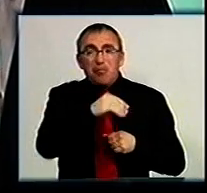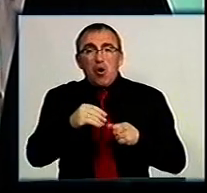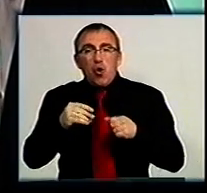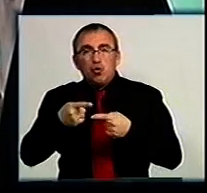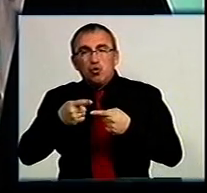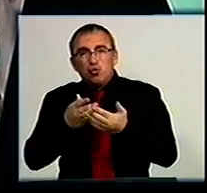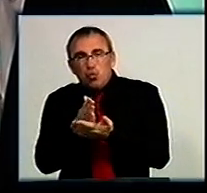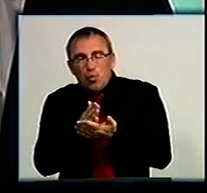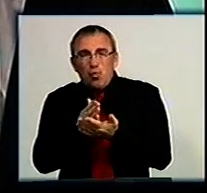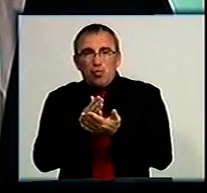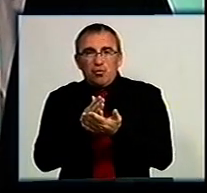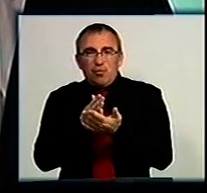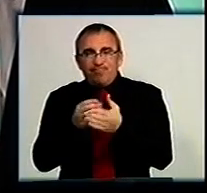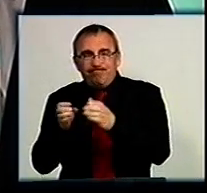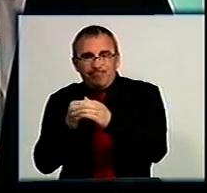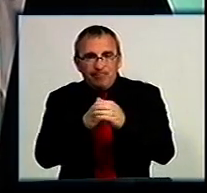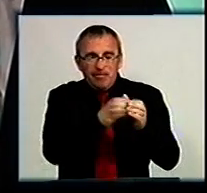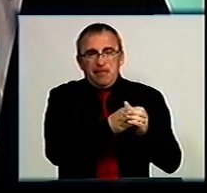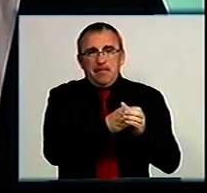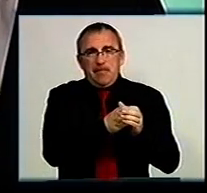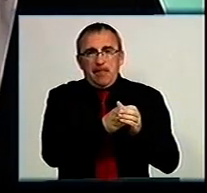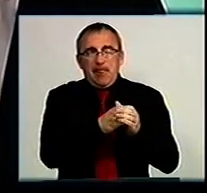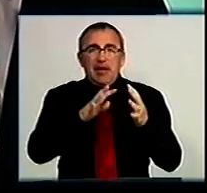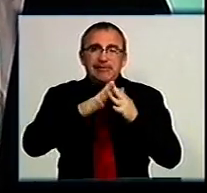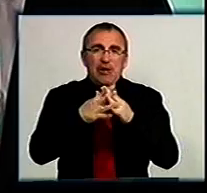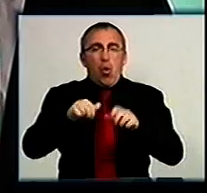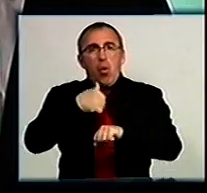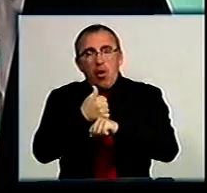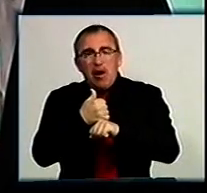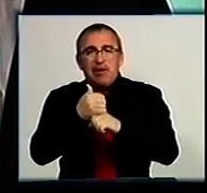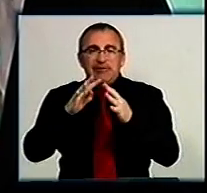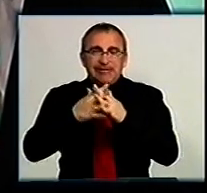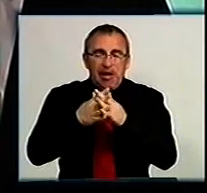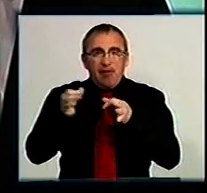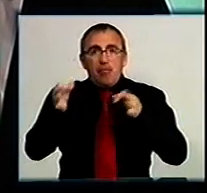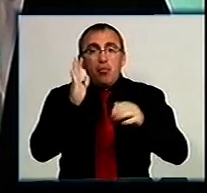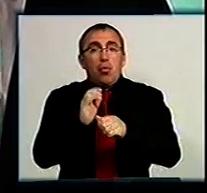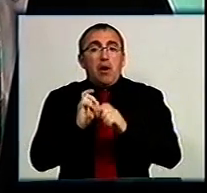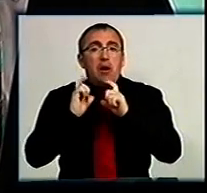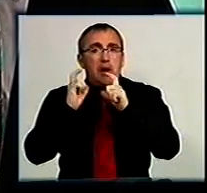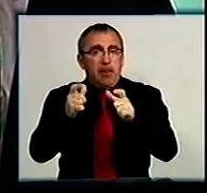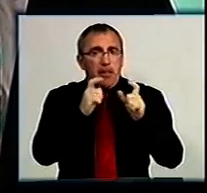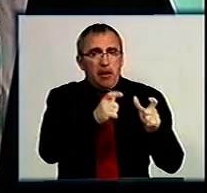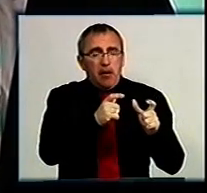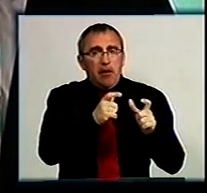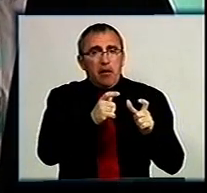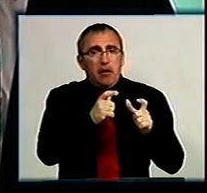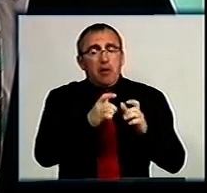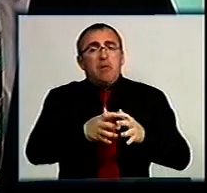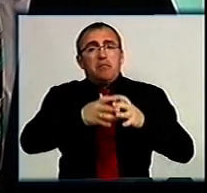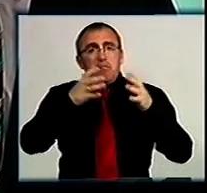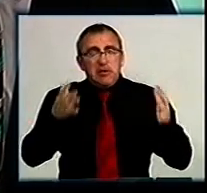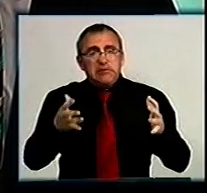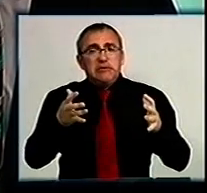структурними підрозділами, з сільськими головами, селищним головами буде направлена в першу чергу. Це на збільшення